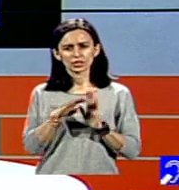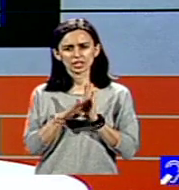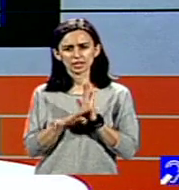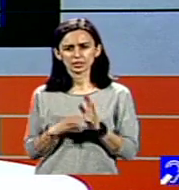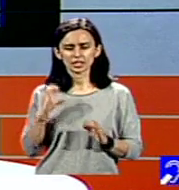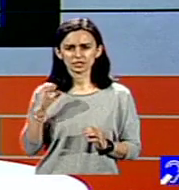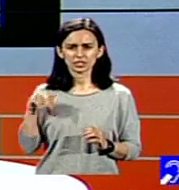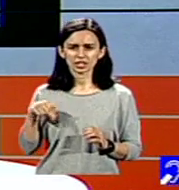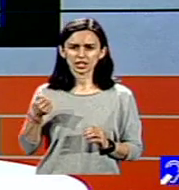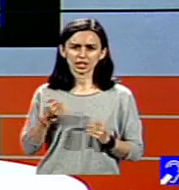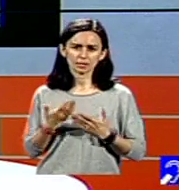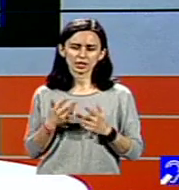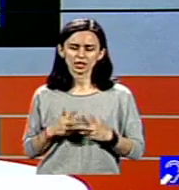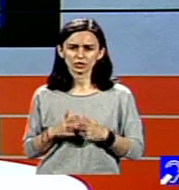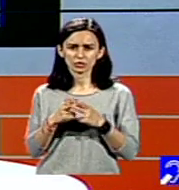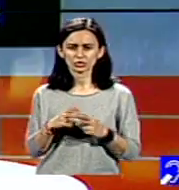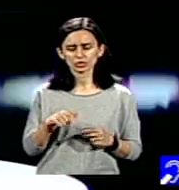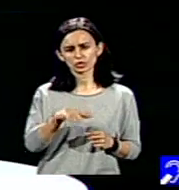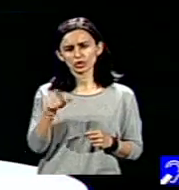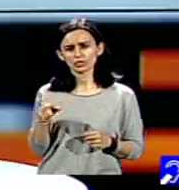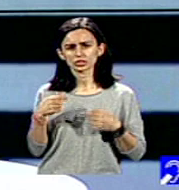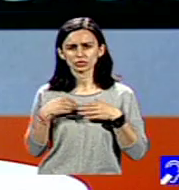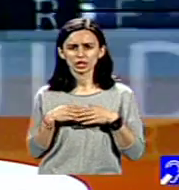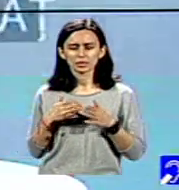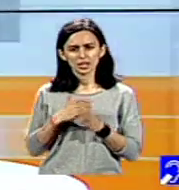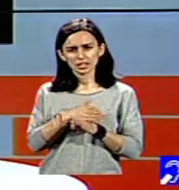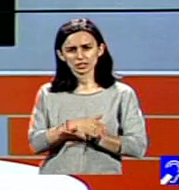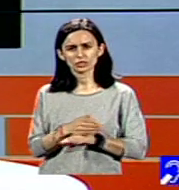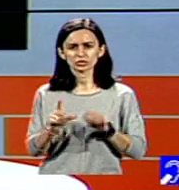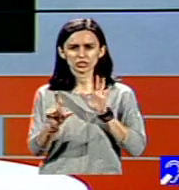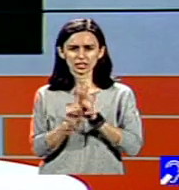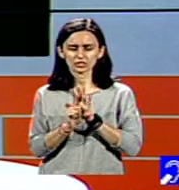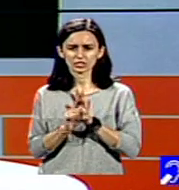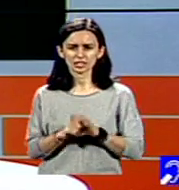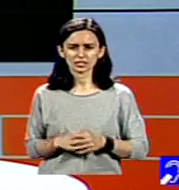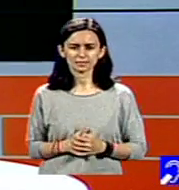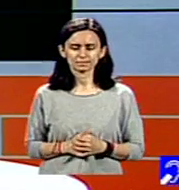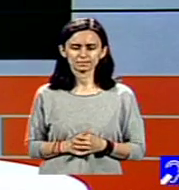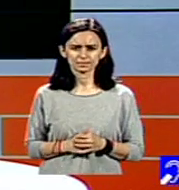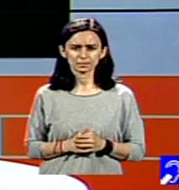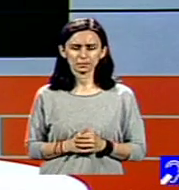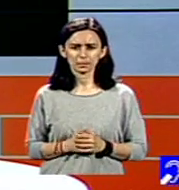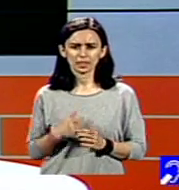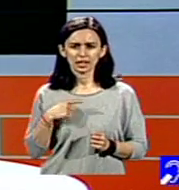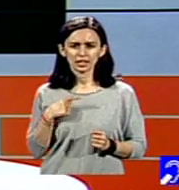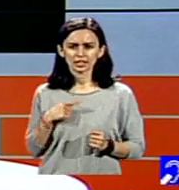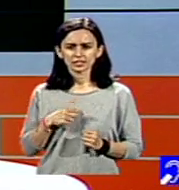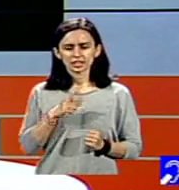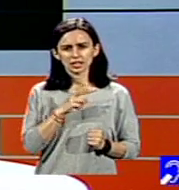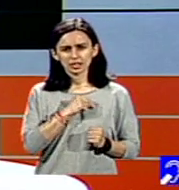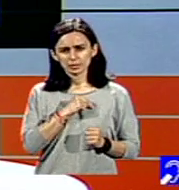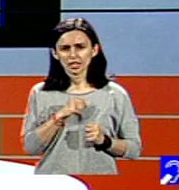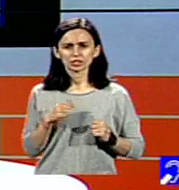pe care cu ajutorul vostru nu am introdus-o în legislație, e până la urmă meritul lui Andrei